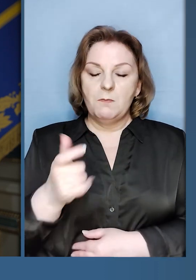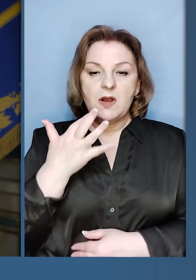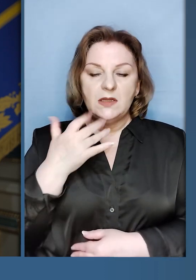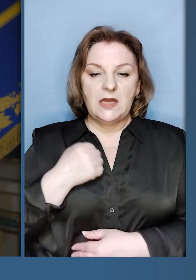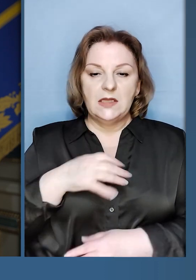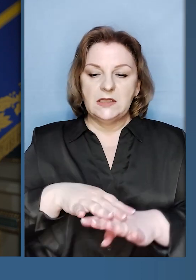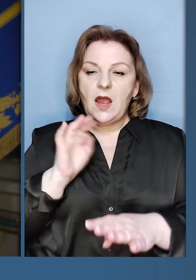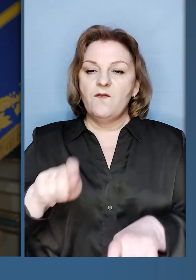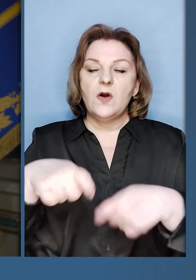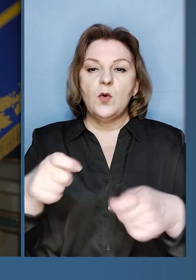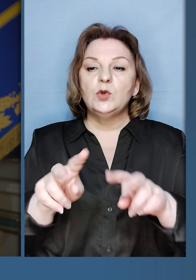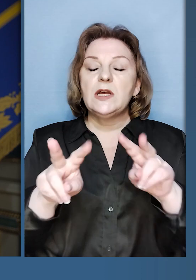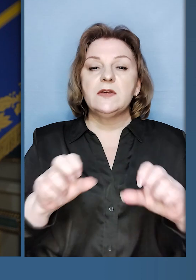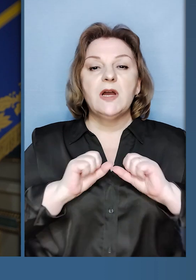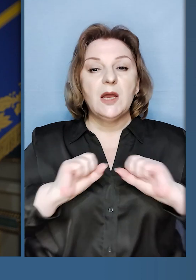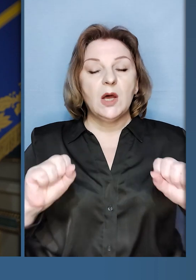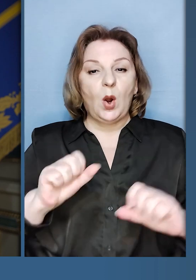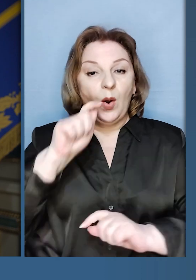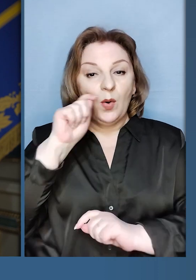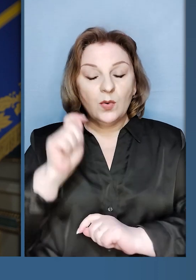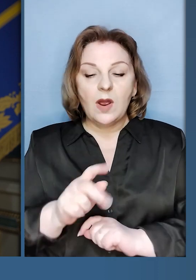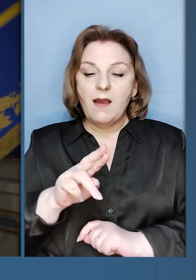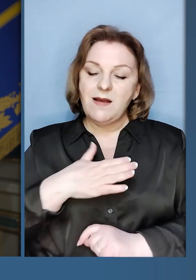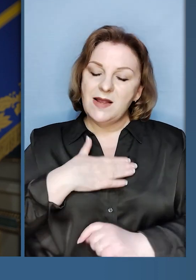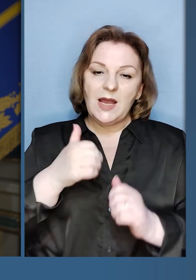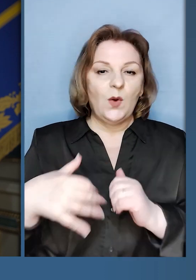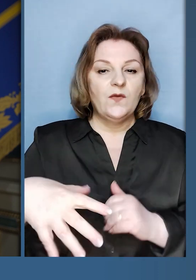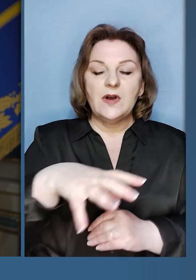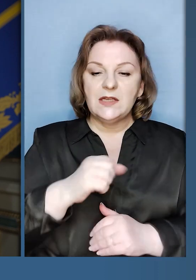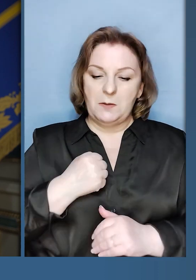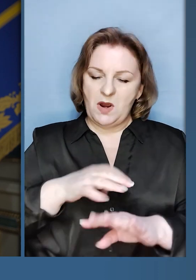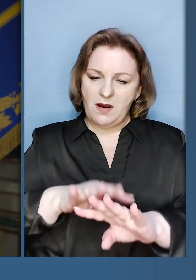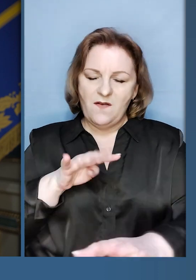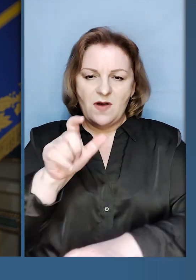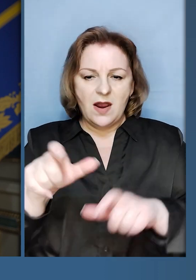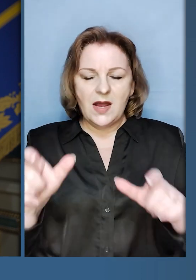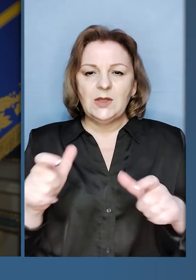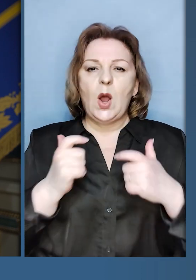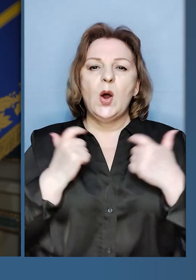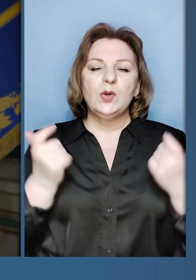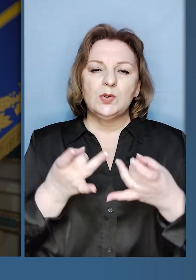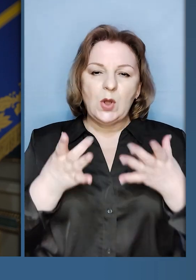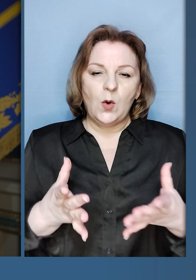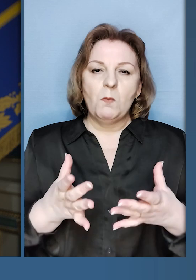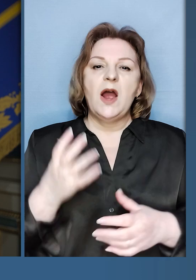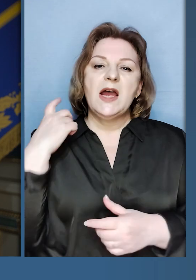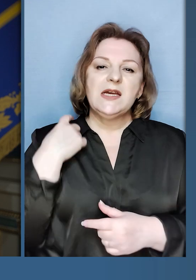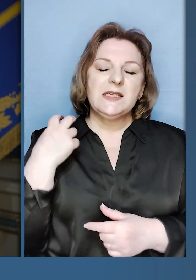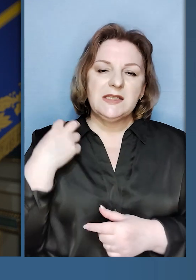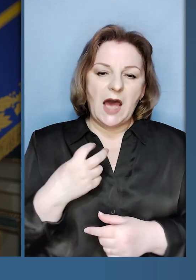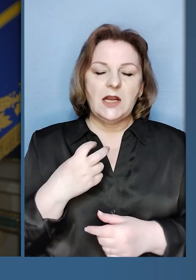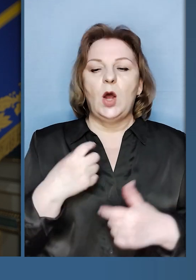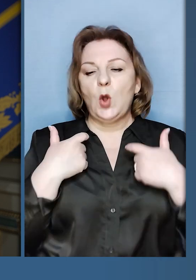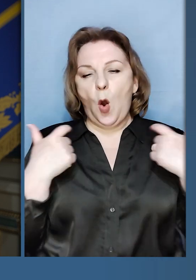бійця Нацгвардії удостоєнне звання Герой України. Я дякую усім гвардійцям, солдатам, сержантам,